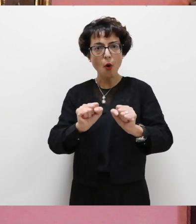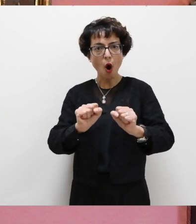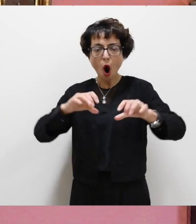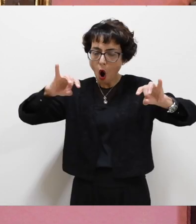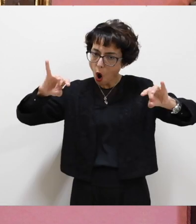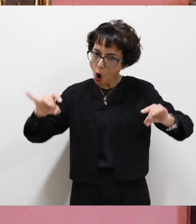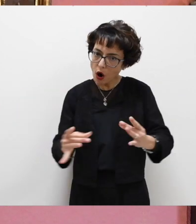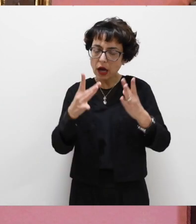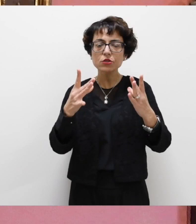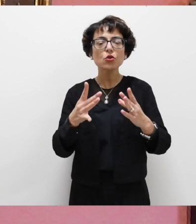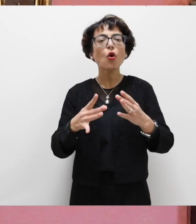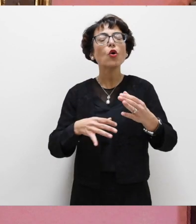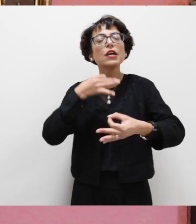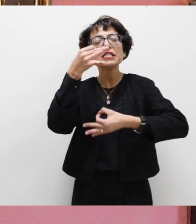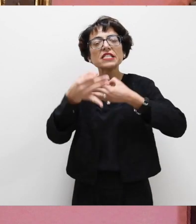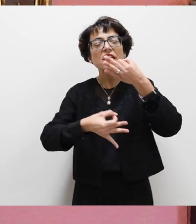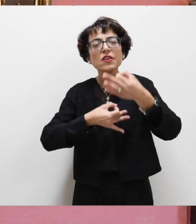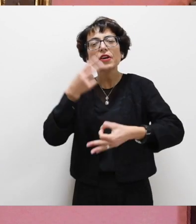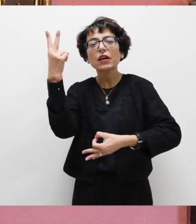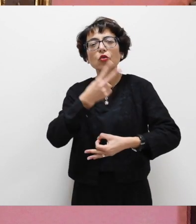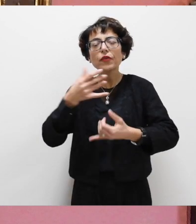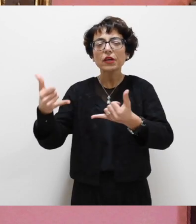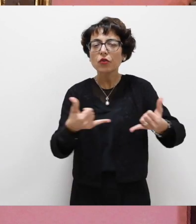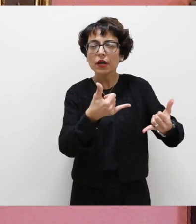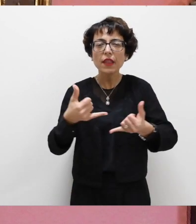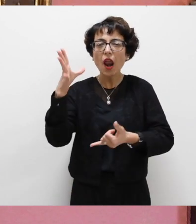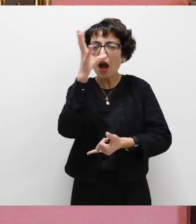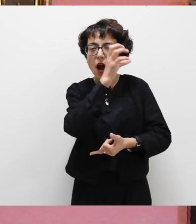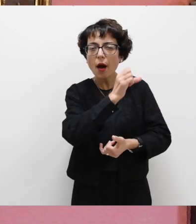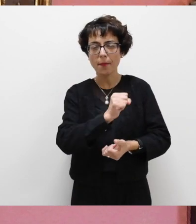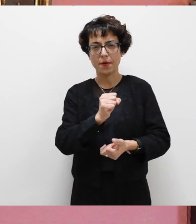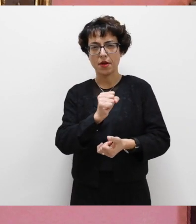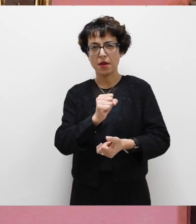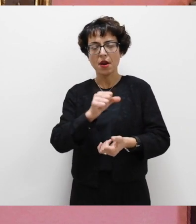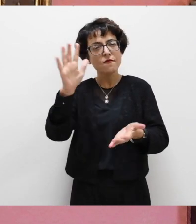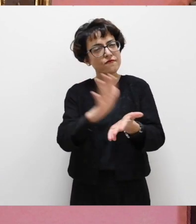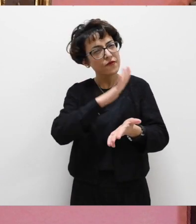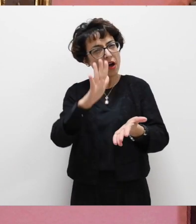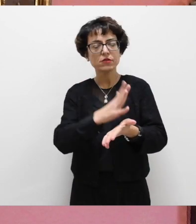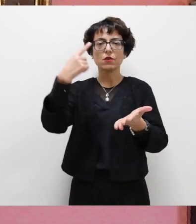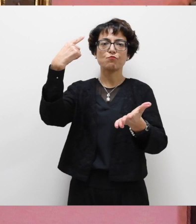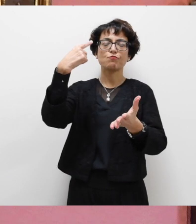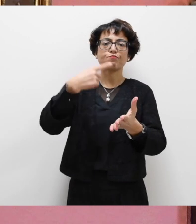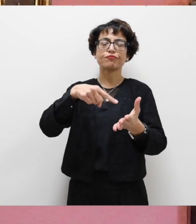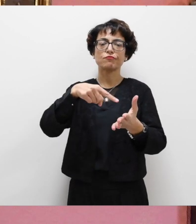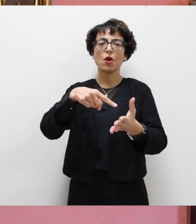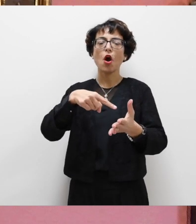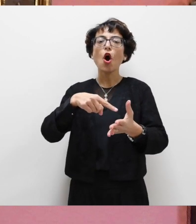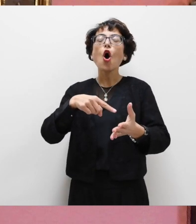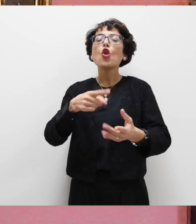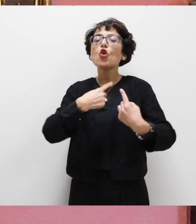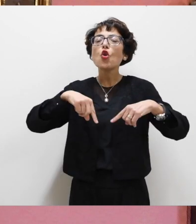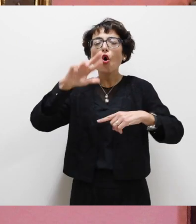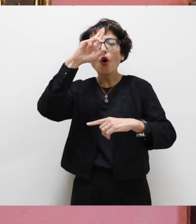propizia per riscoprire il significato autentico del Natale cristiano, festa nella quale commemoriamo la